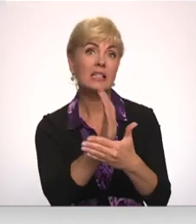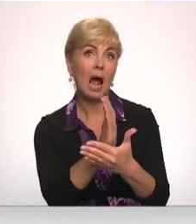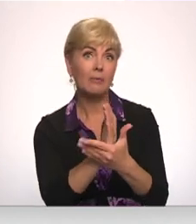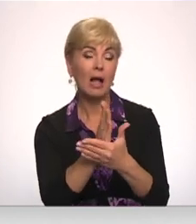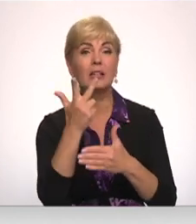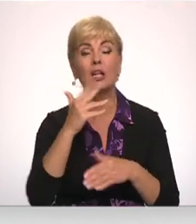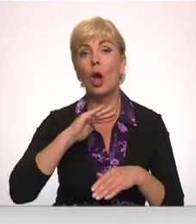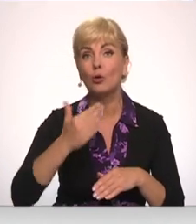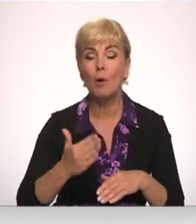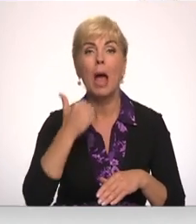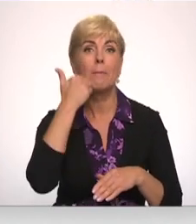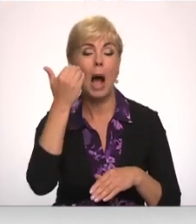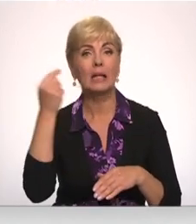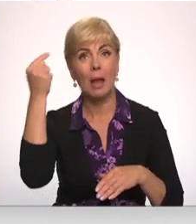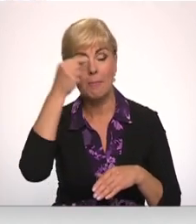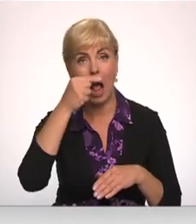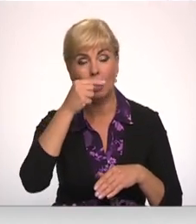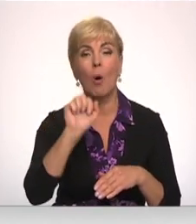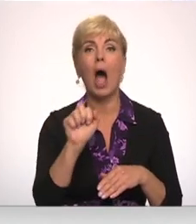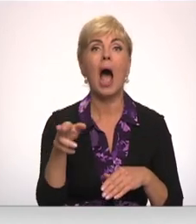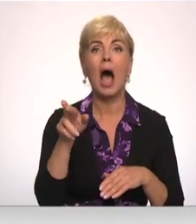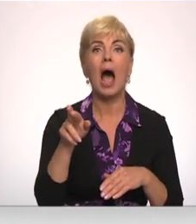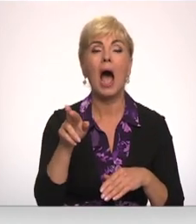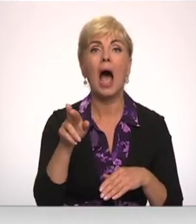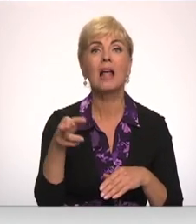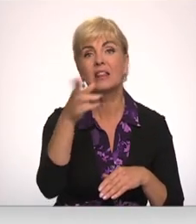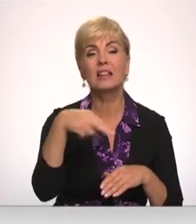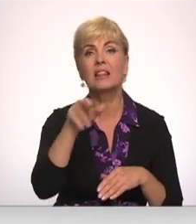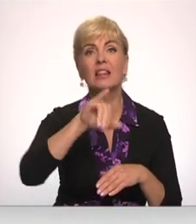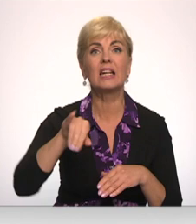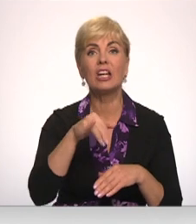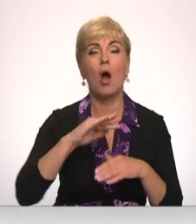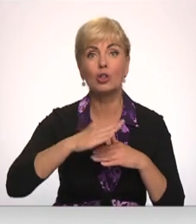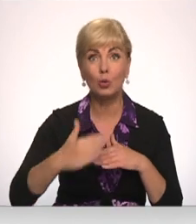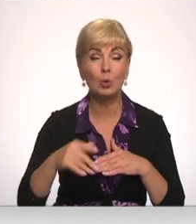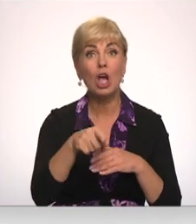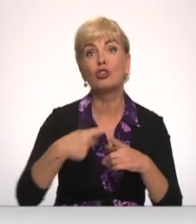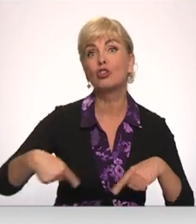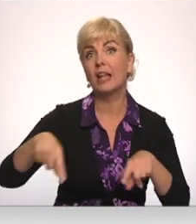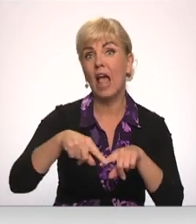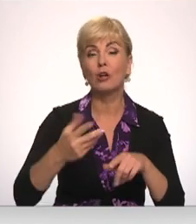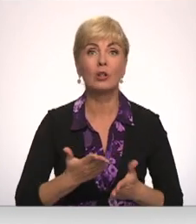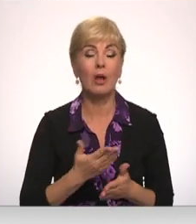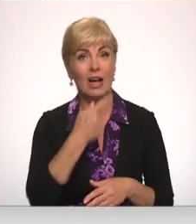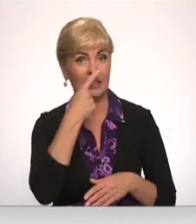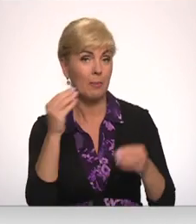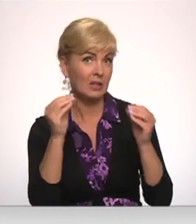jūrām – Baltijas, Melno un Adrijas jūru. Šajā teritorijā dzīvo 110